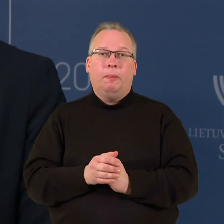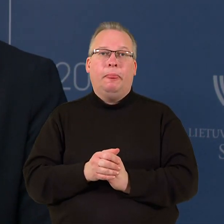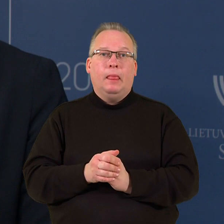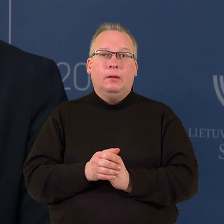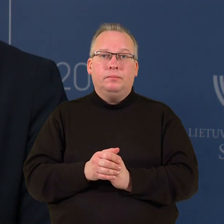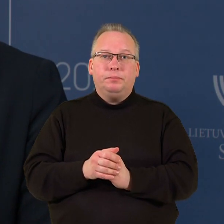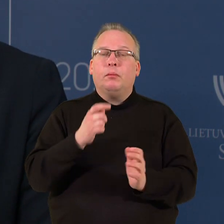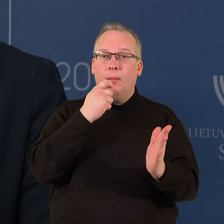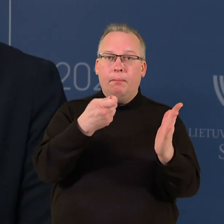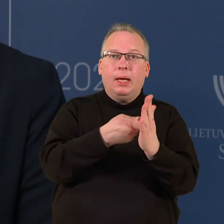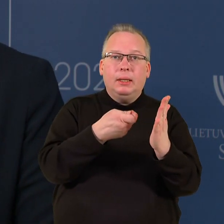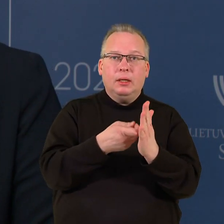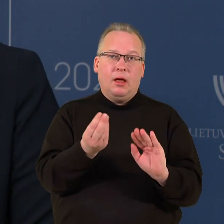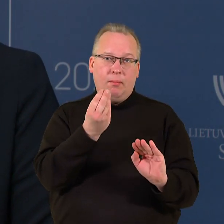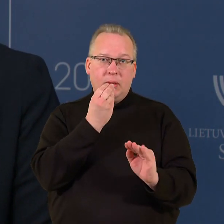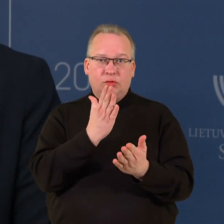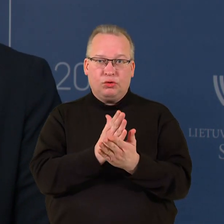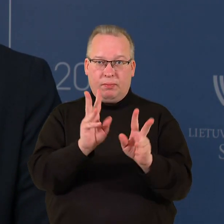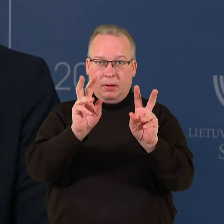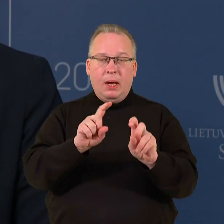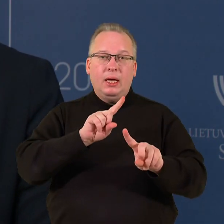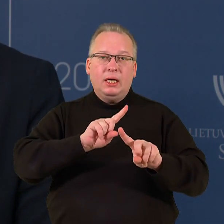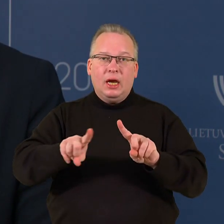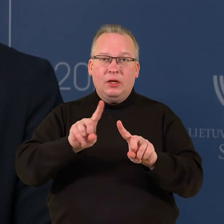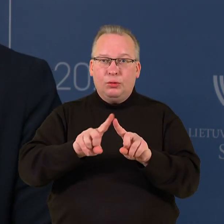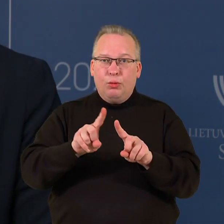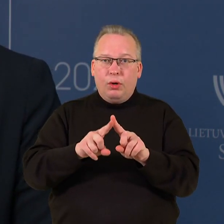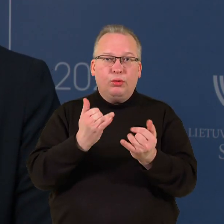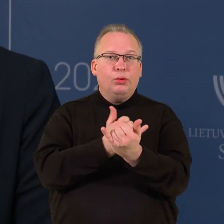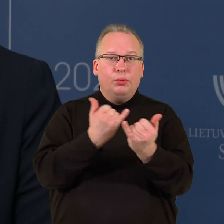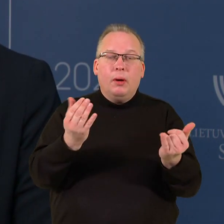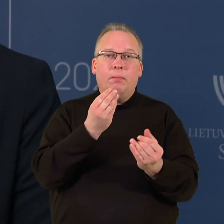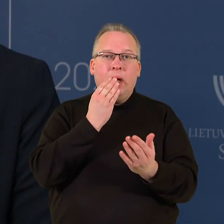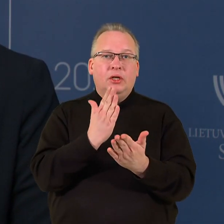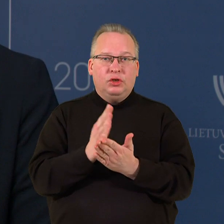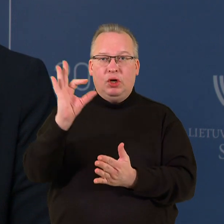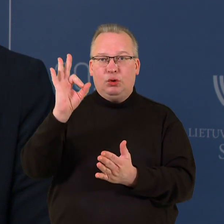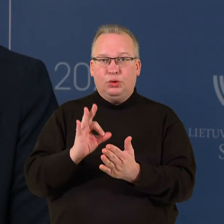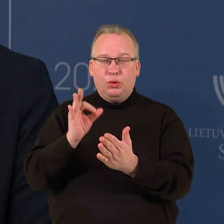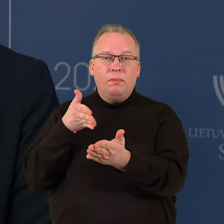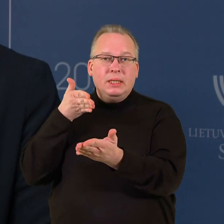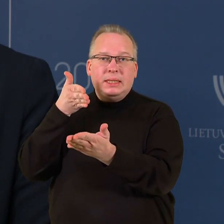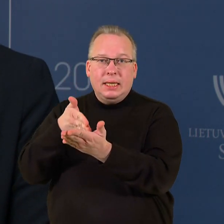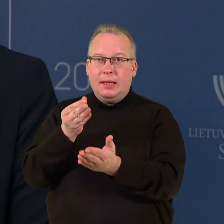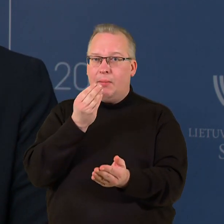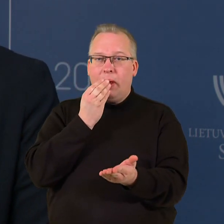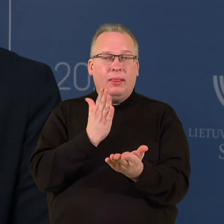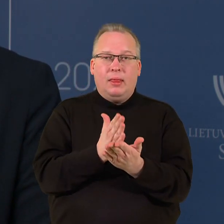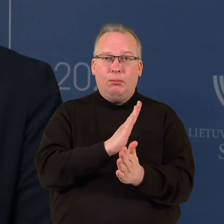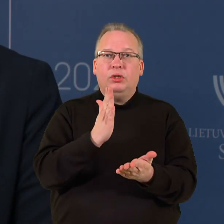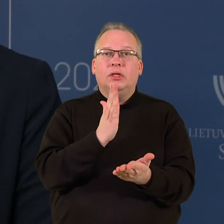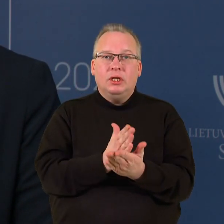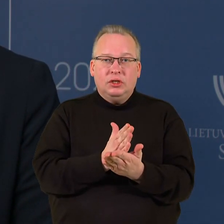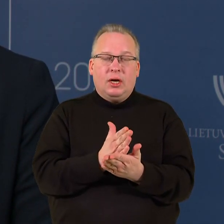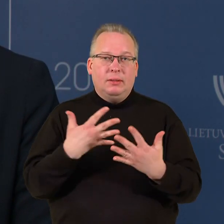maistu, kuris yra vadinamas greituojų maistu, tai reiškia, čia dar yra subsidija ir maistui, kuris nebūtinai yra labai